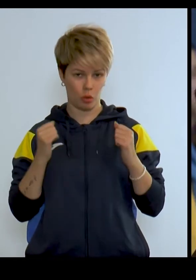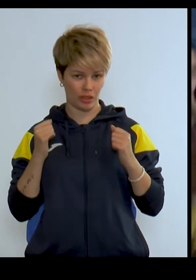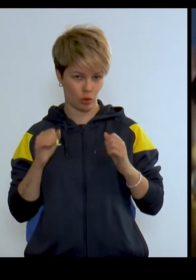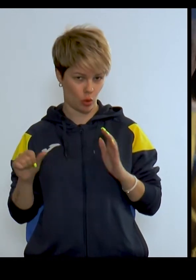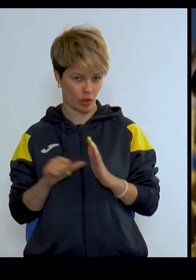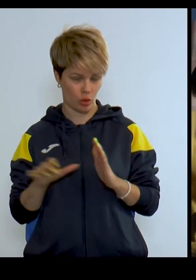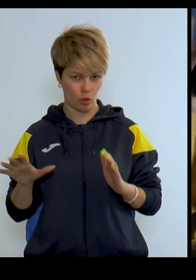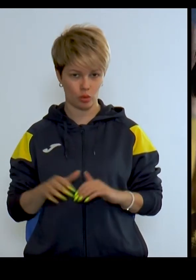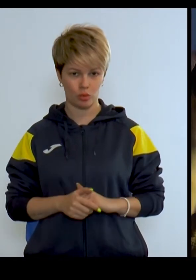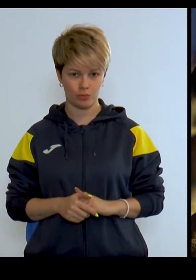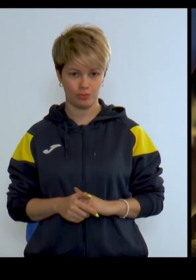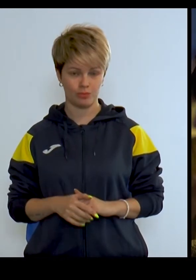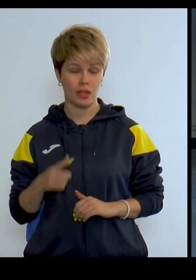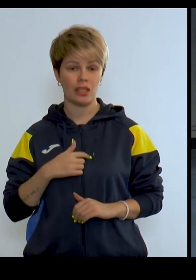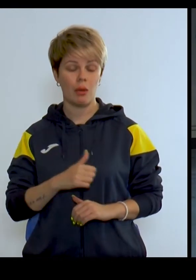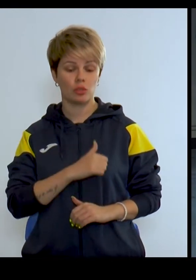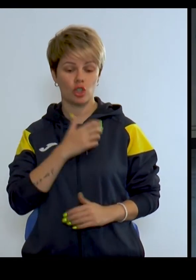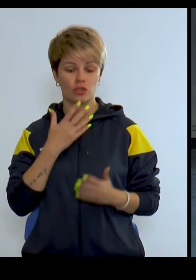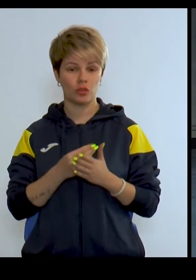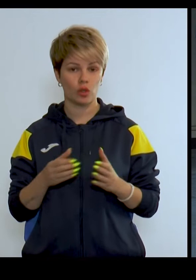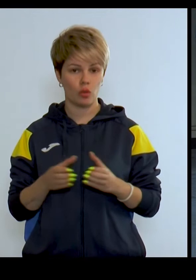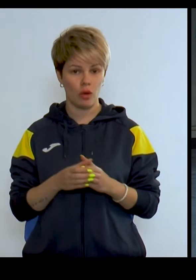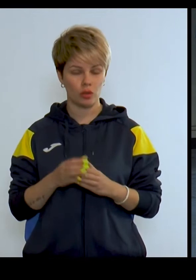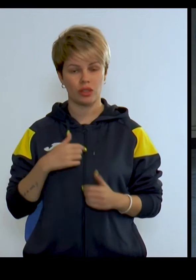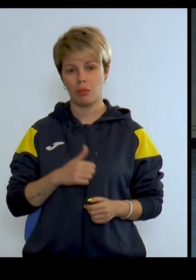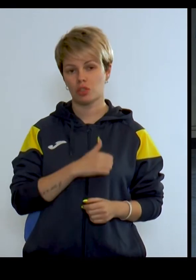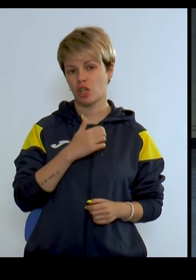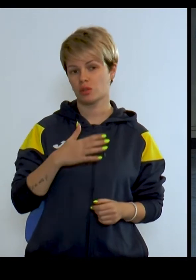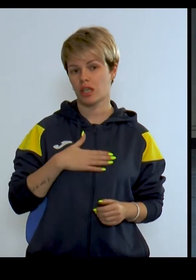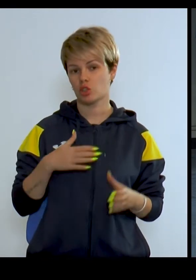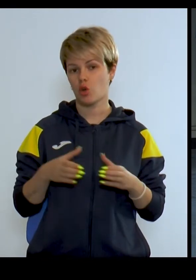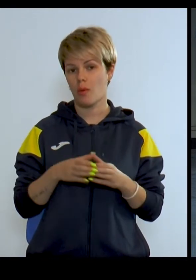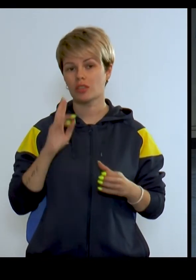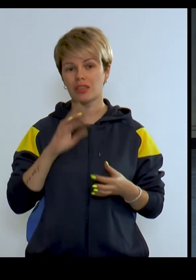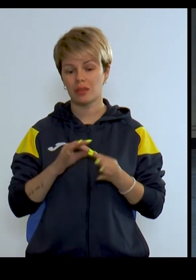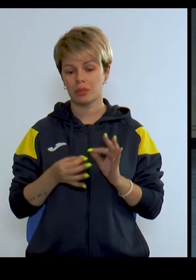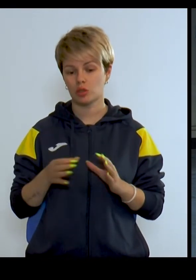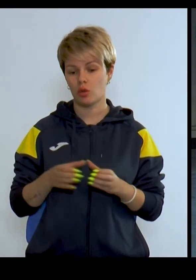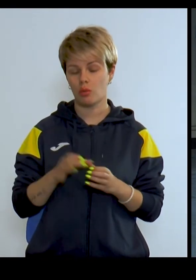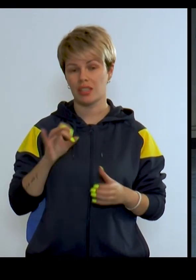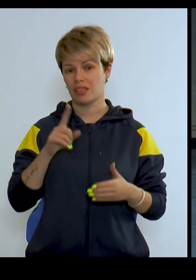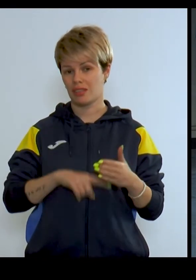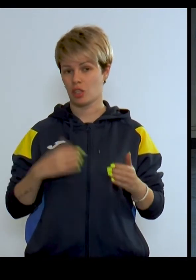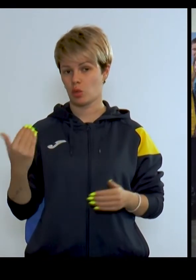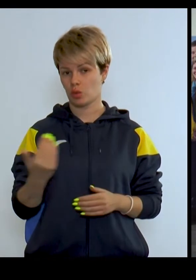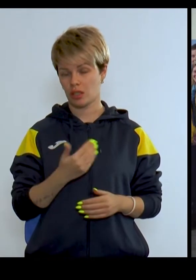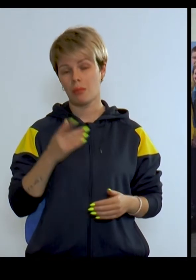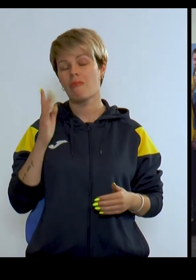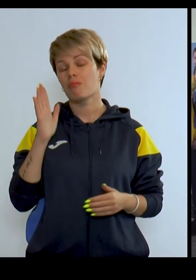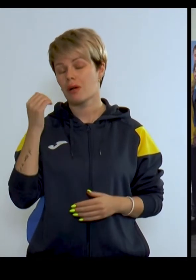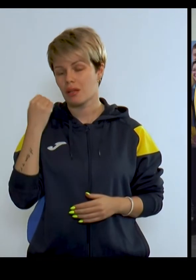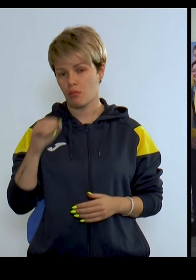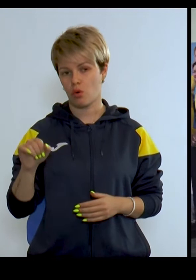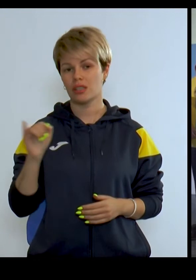спортивного рекорду. Я пишаюся свої команди, я пишаюся нашою командою, Дефлімпійською командою і вірю її